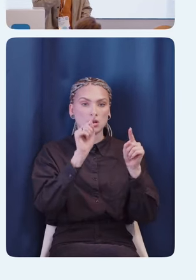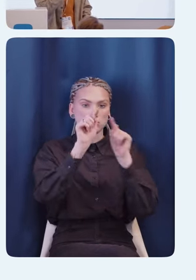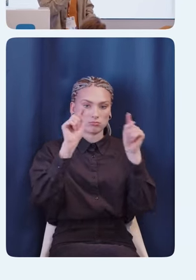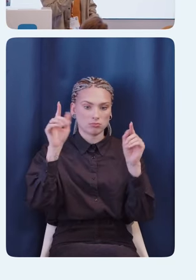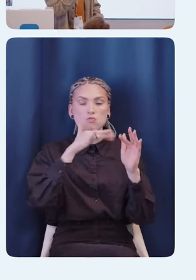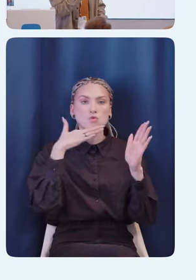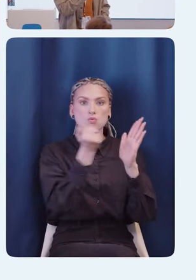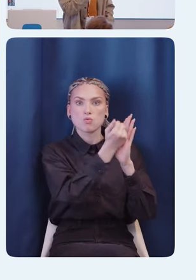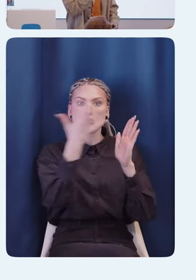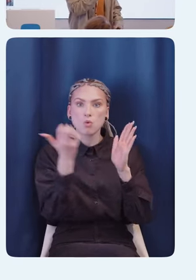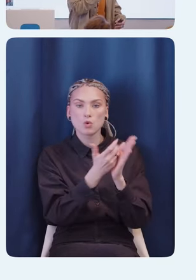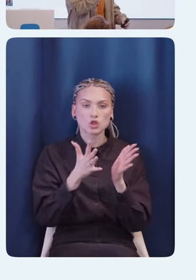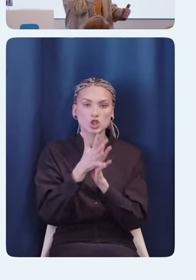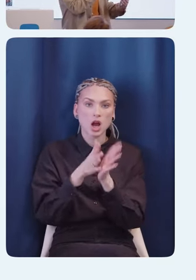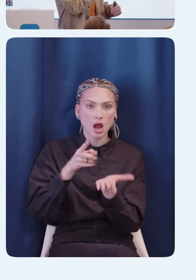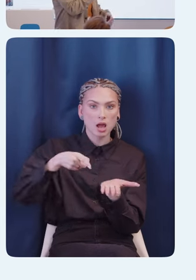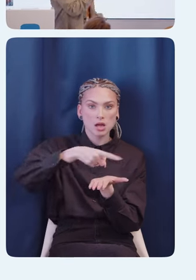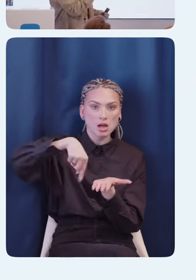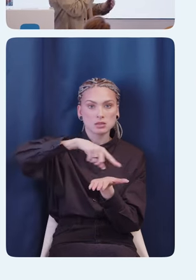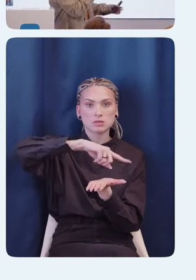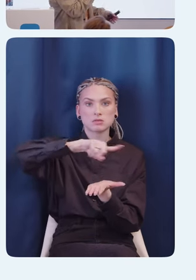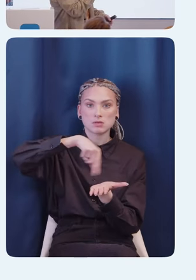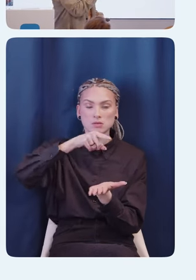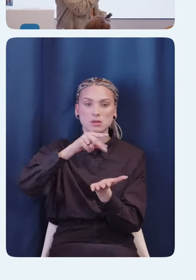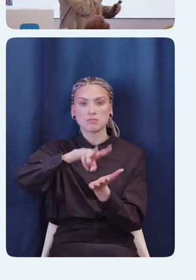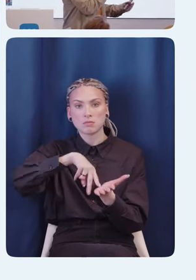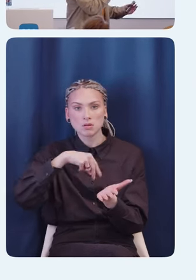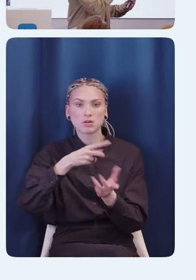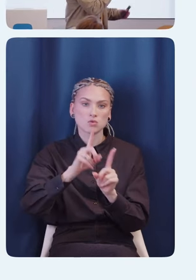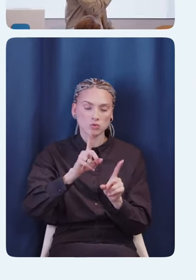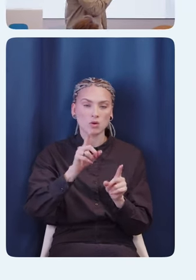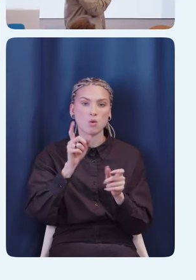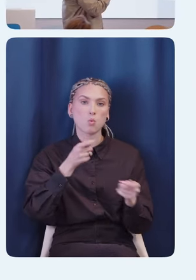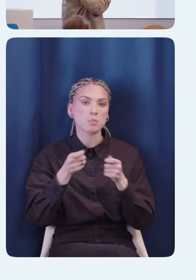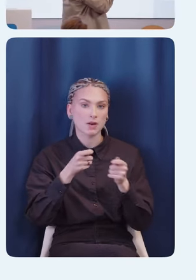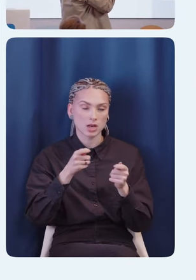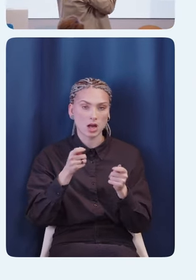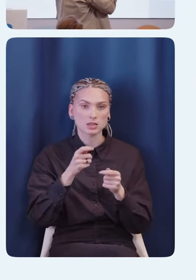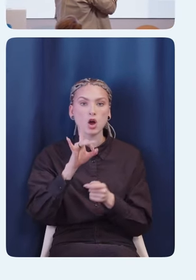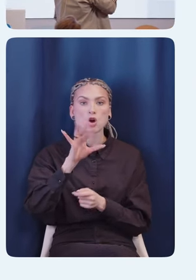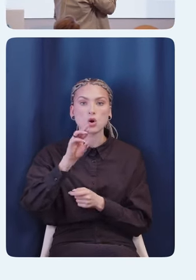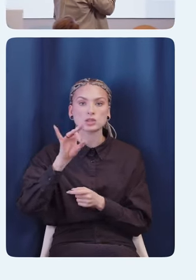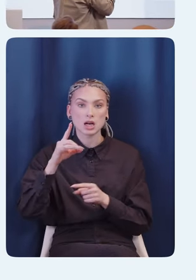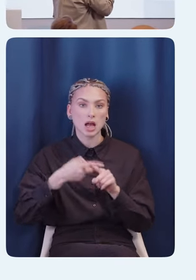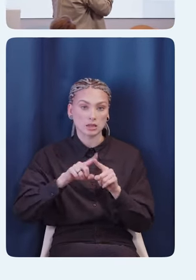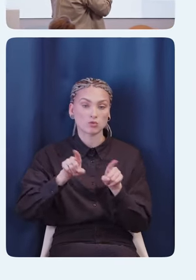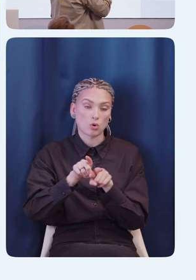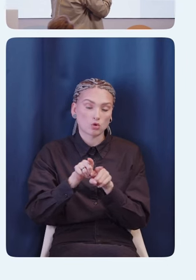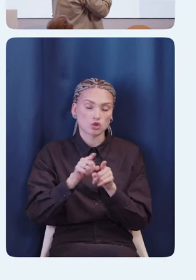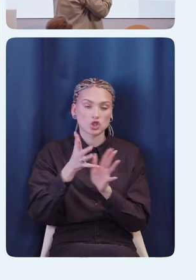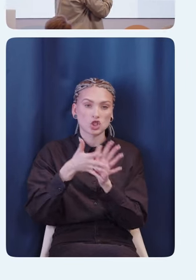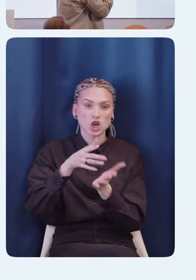жестов, которые пользователь может с включенным voiceover-ом выполнять на экране. И вот, в частности, ротор действий – это одно из этих жестов, когда